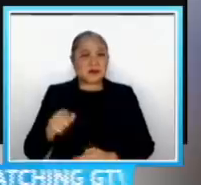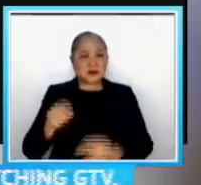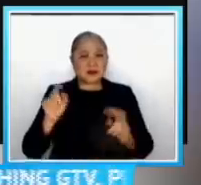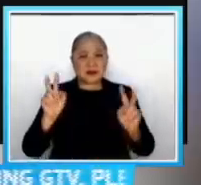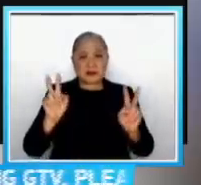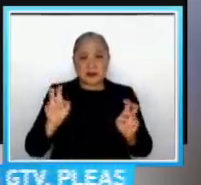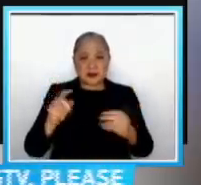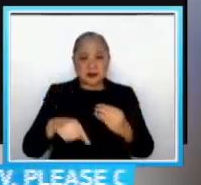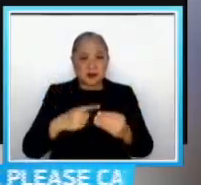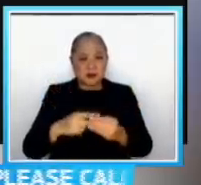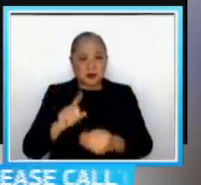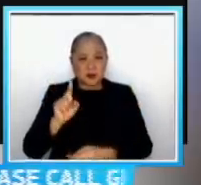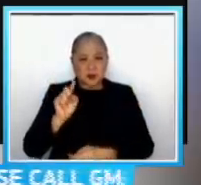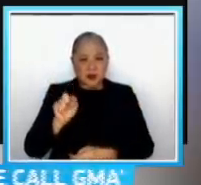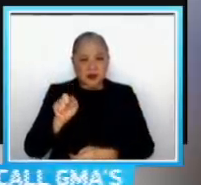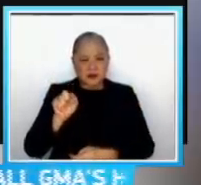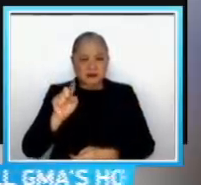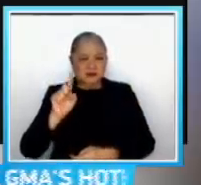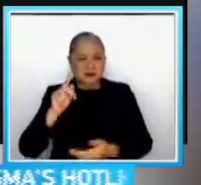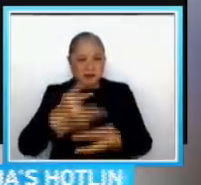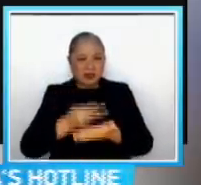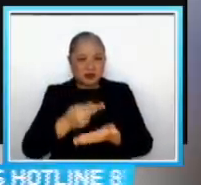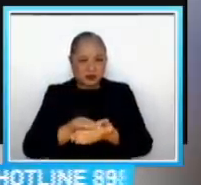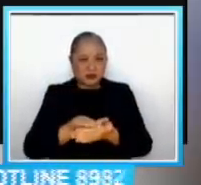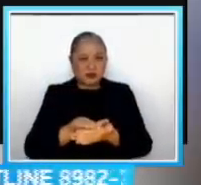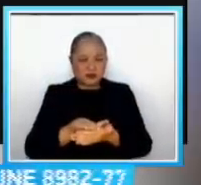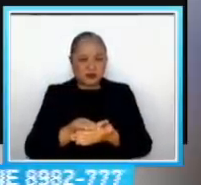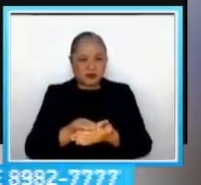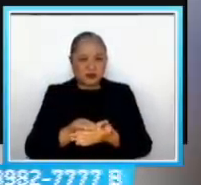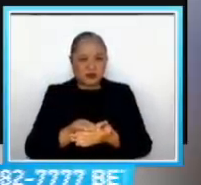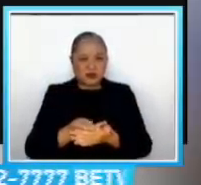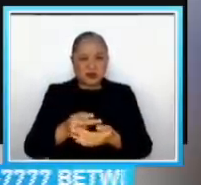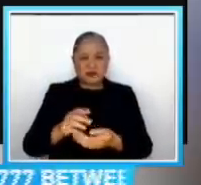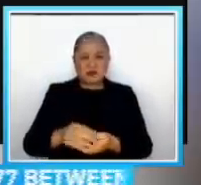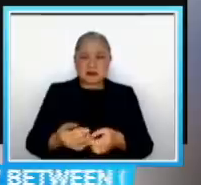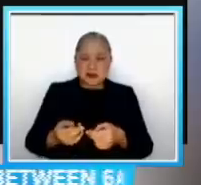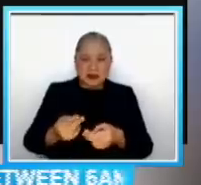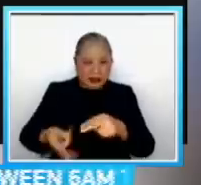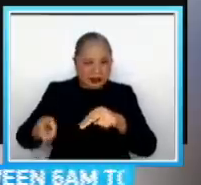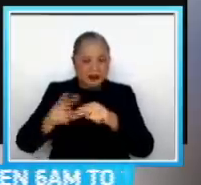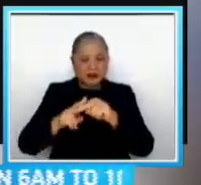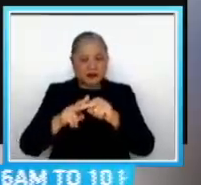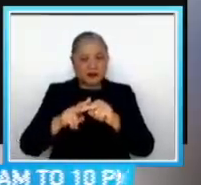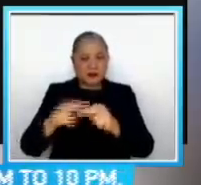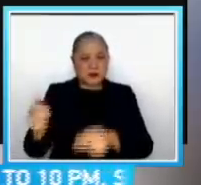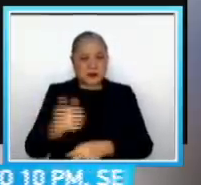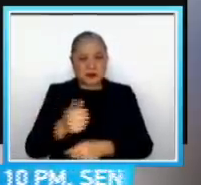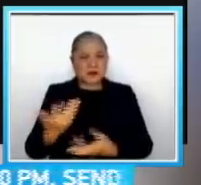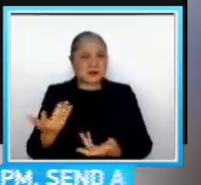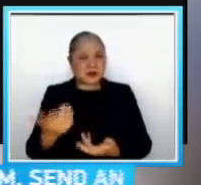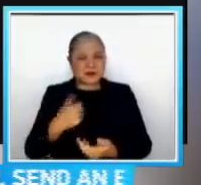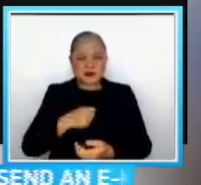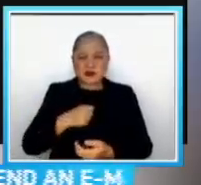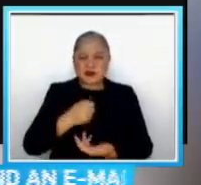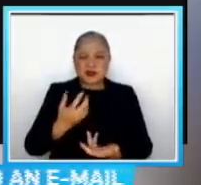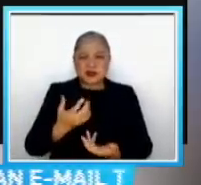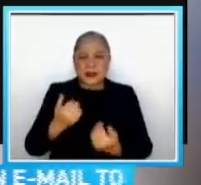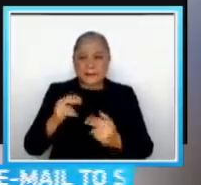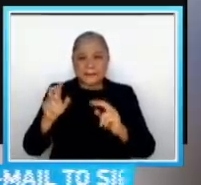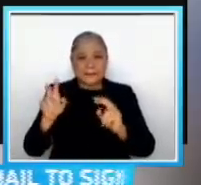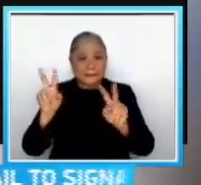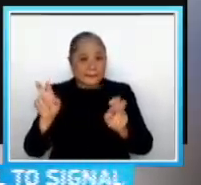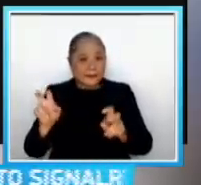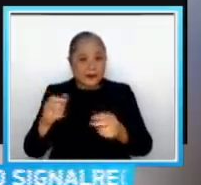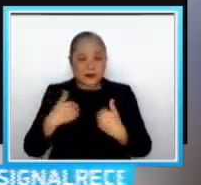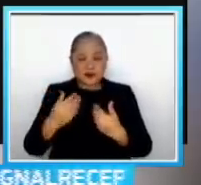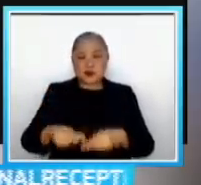provisional